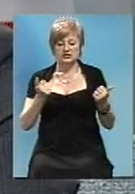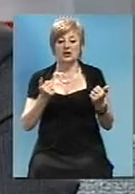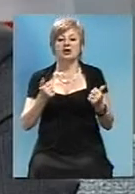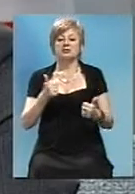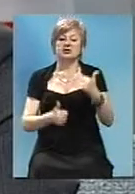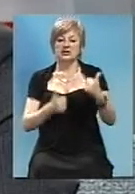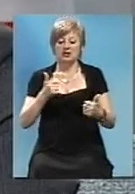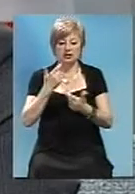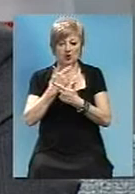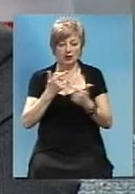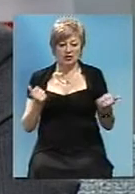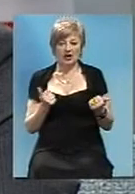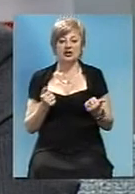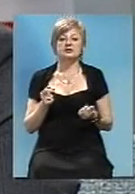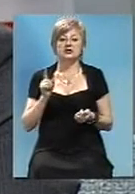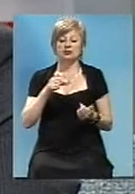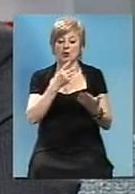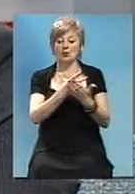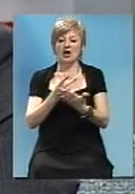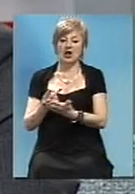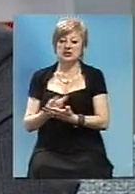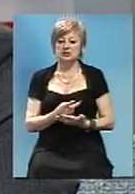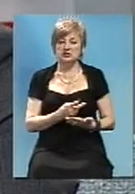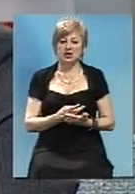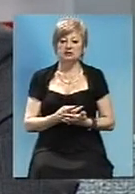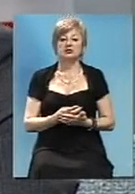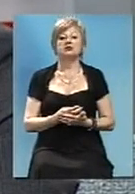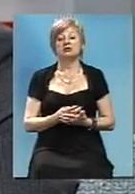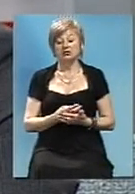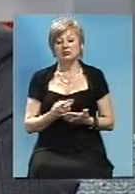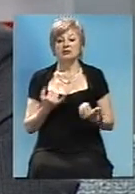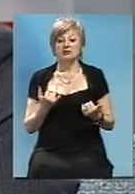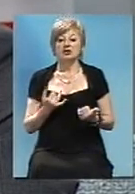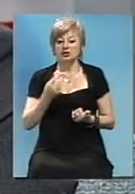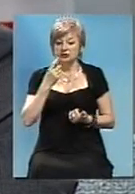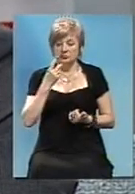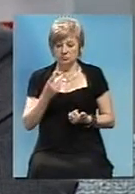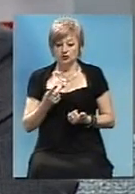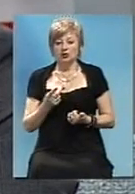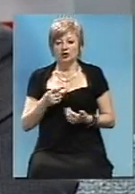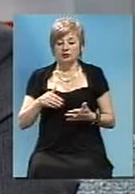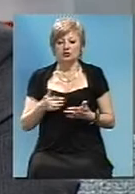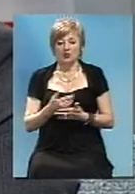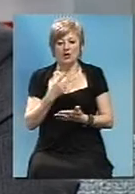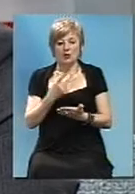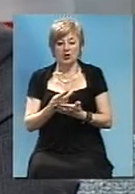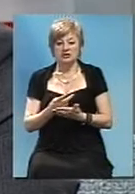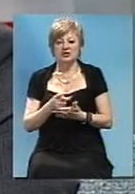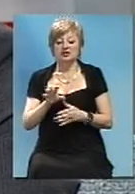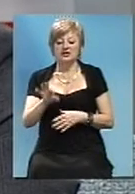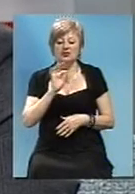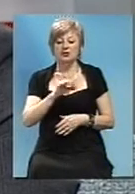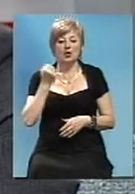тендер. І, згодя з тих показателів і цінового, і в тому числі нецінових показателів, об'являємо